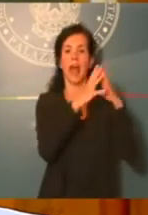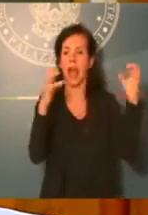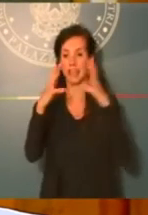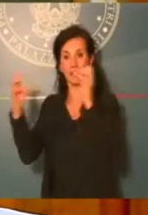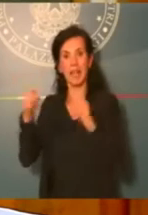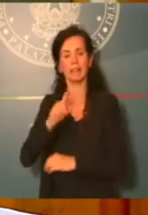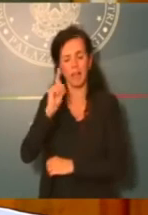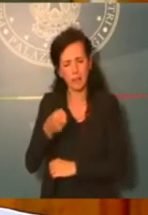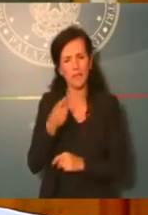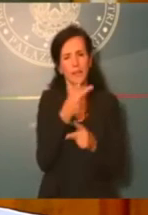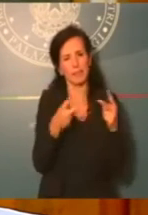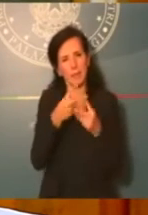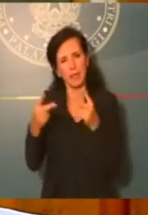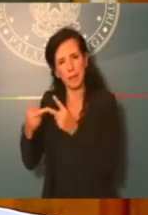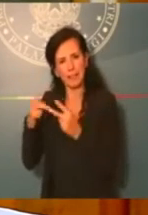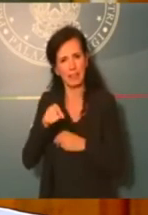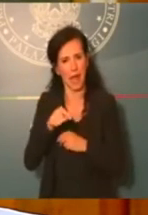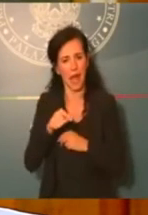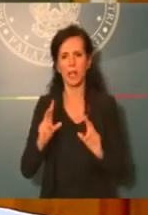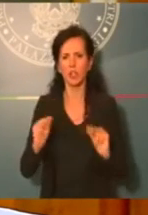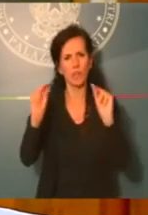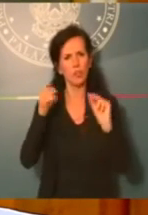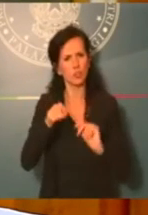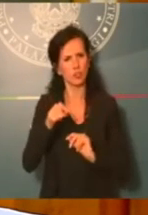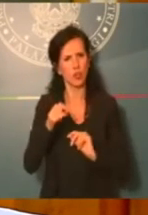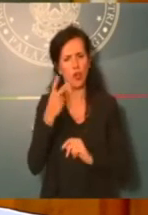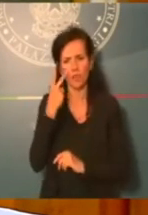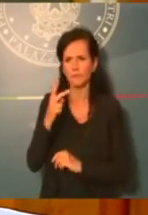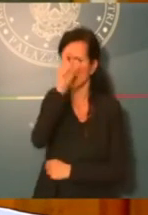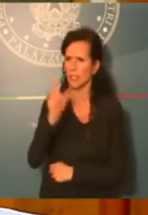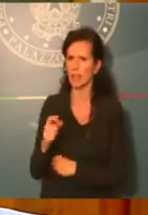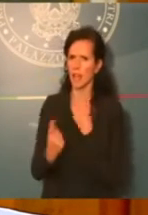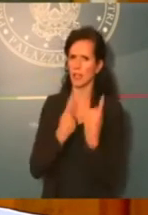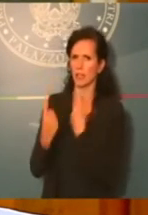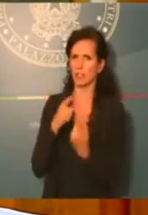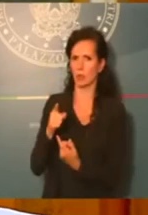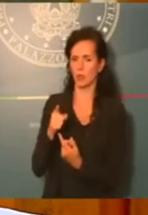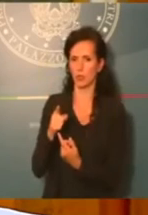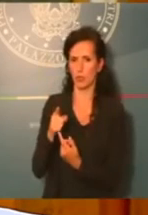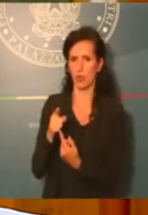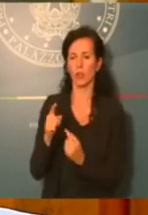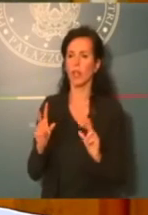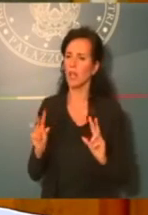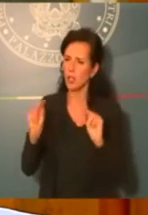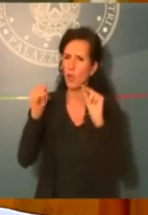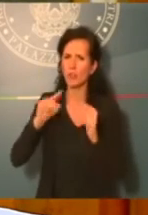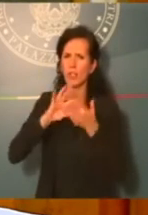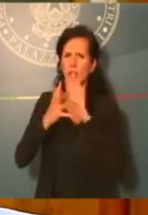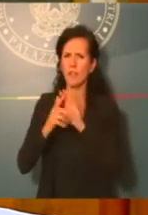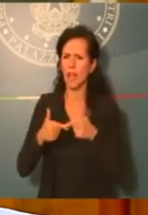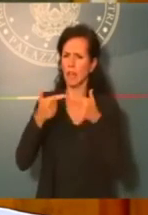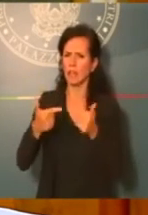sperimentare in deroga, le loro innovazioni all'interno del nostro territorio, senza che le innovazioni siano imbrigliate in